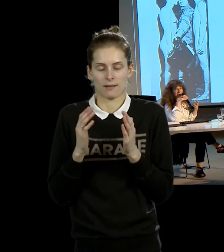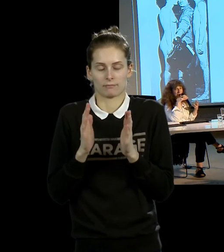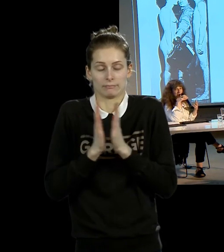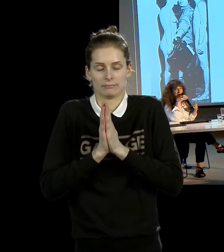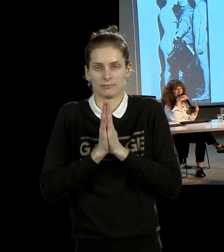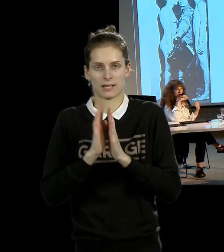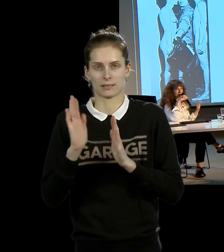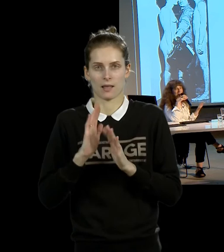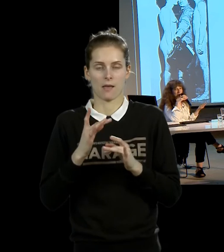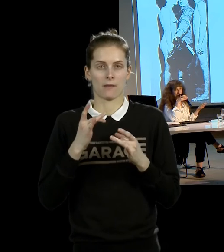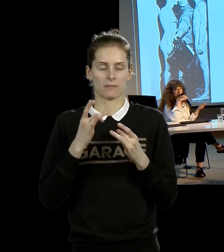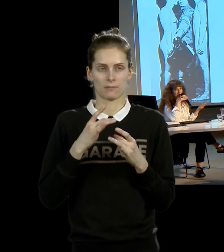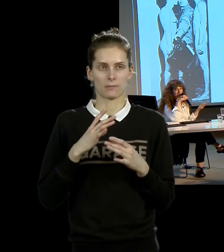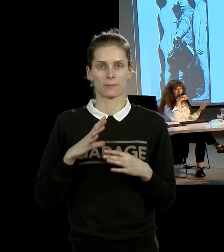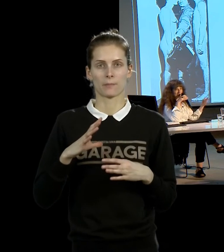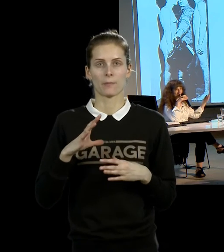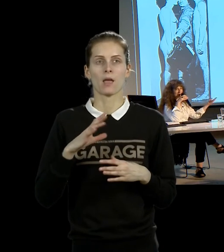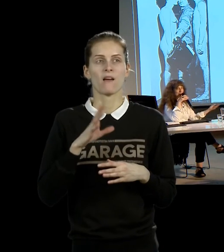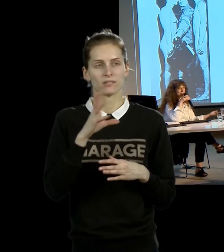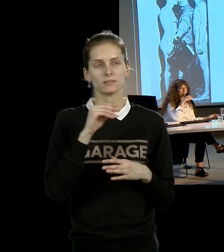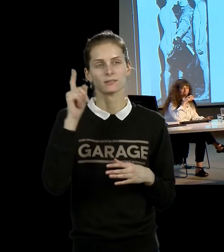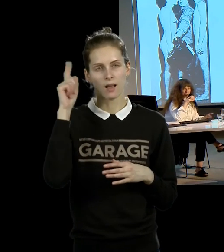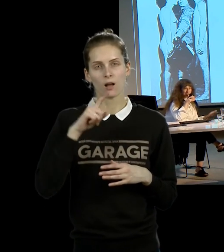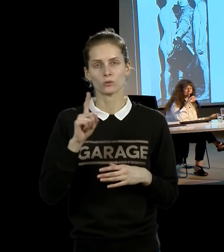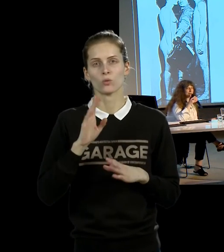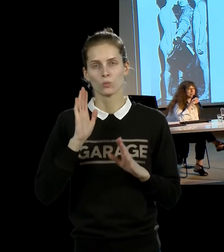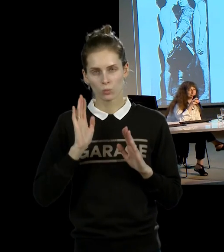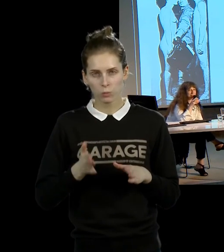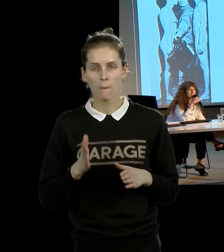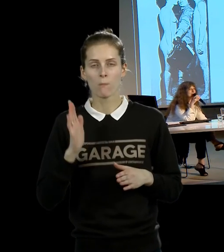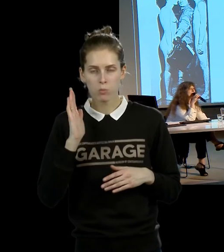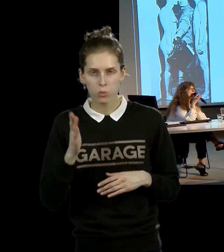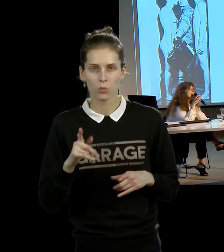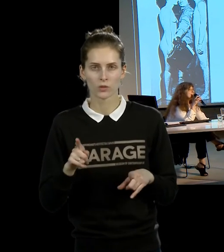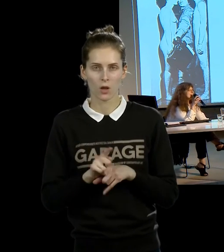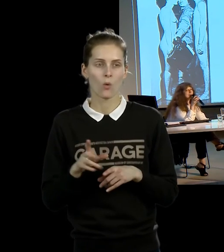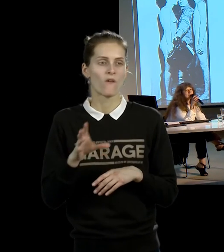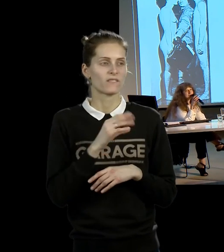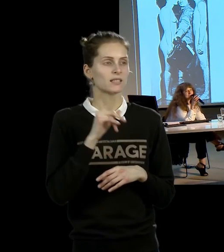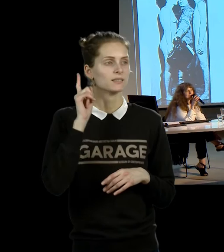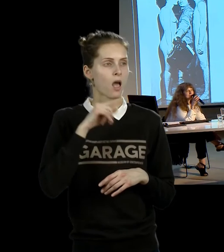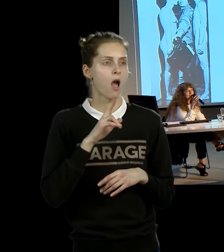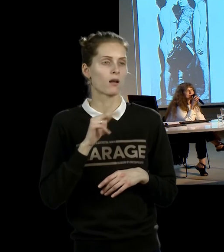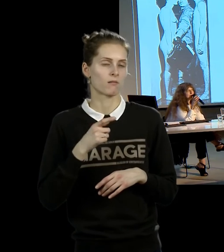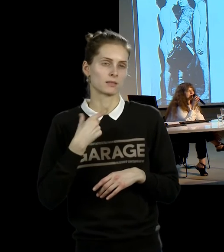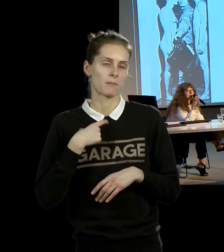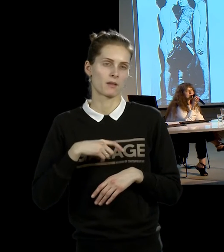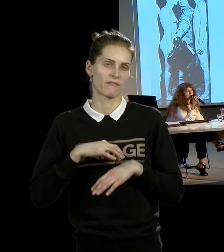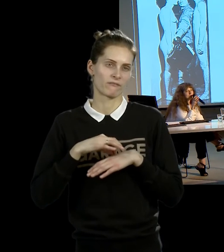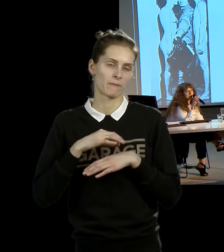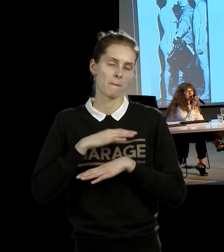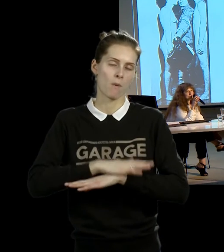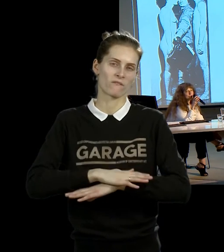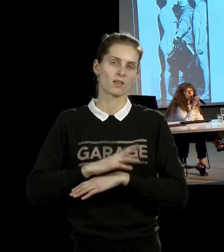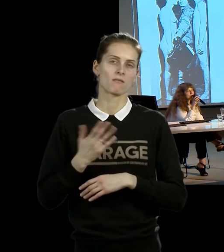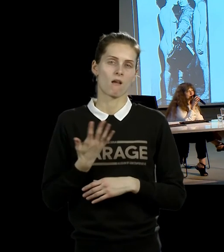настойчивым выбором. Потому что все знали, что это будет. классическая перформанс. Все знают, как себя вести. Тогда, как себя вести, что делать в этой